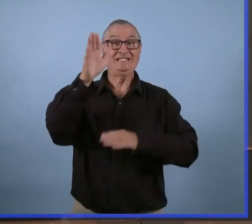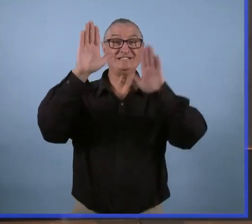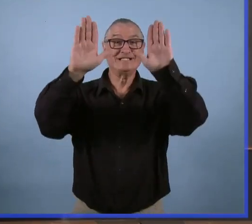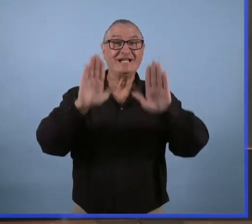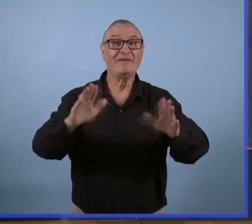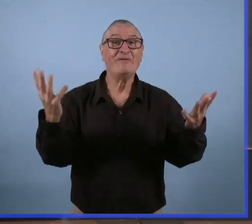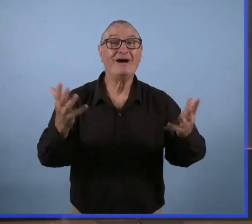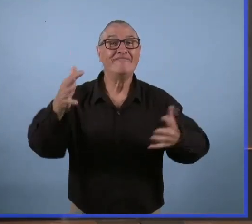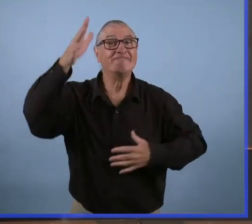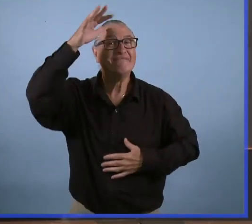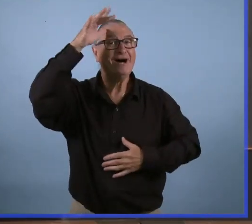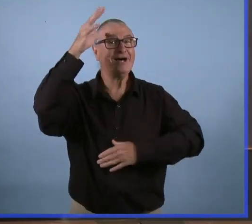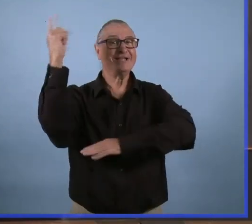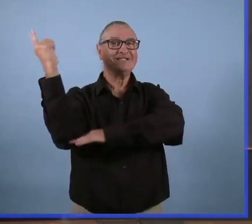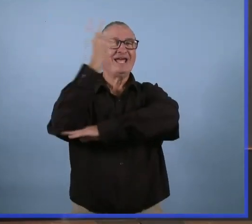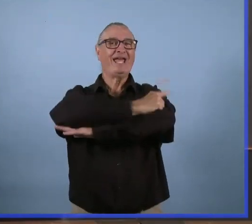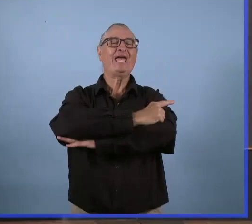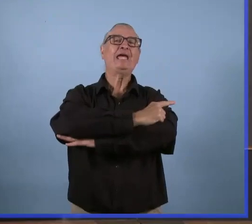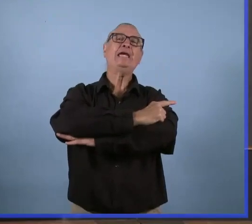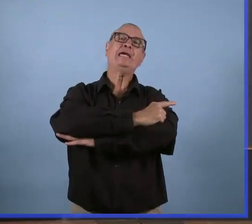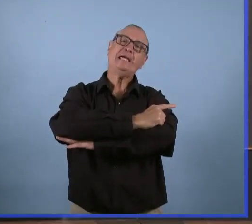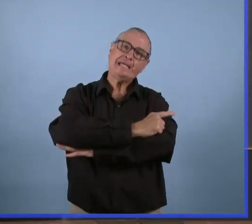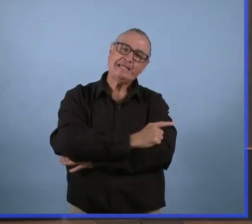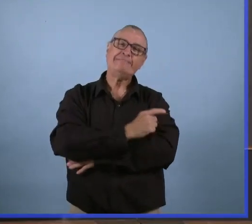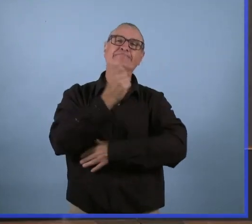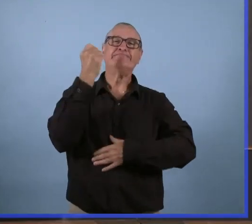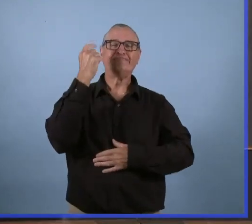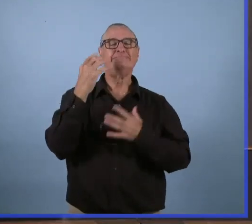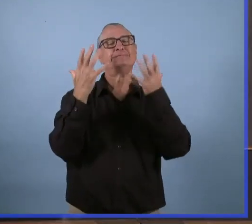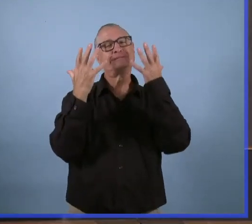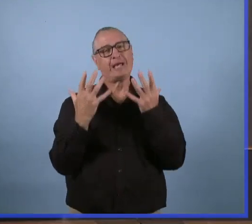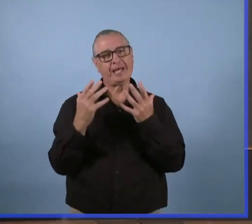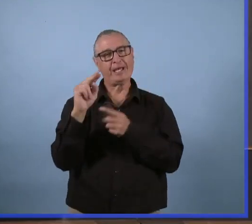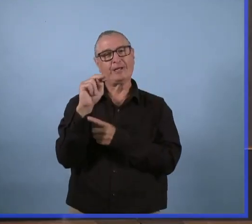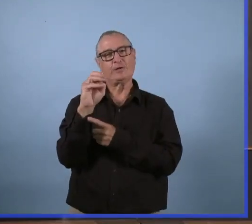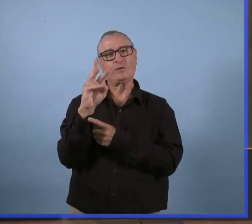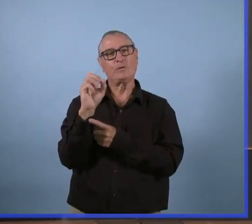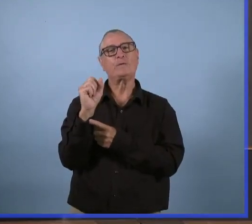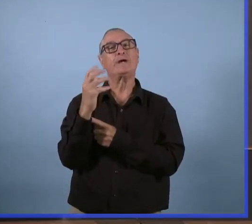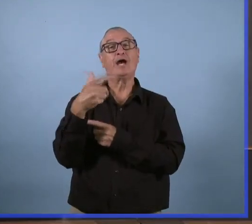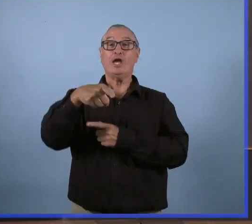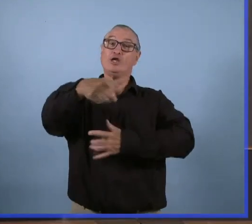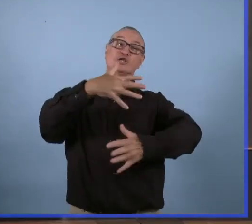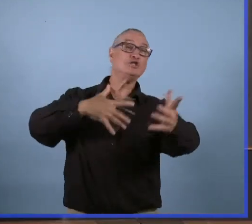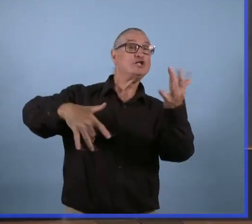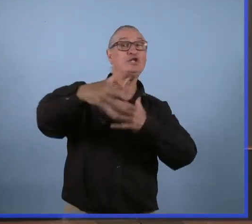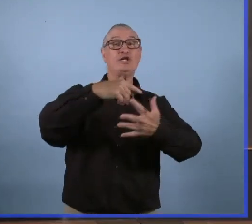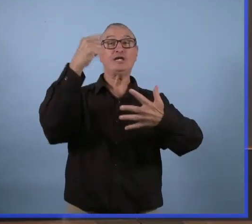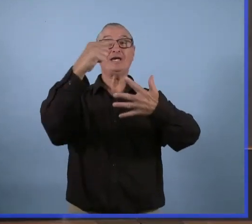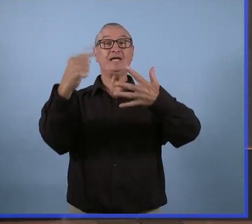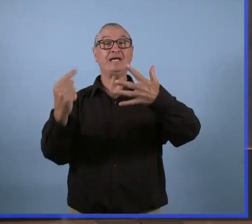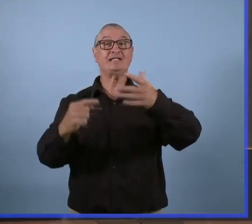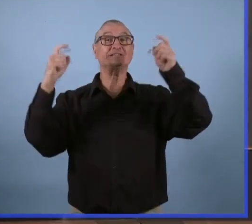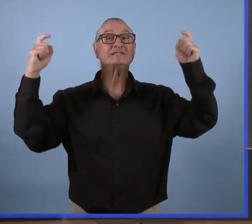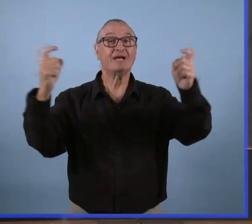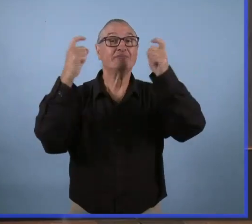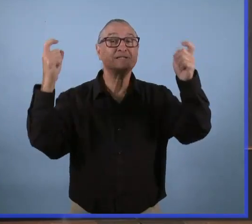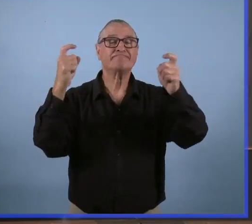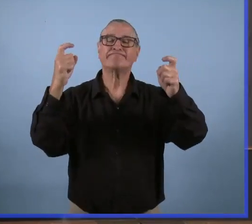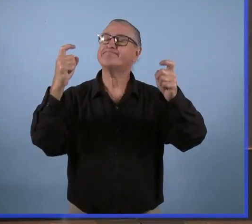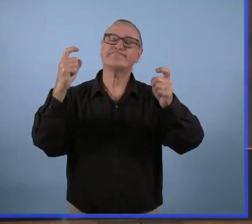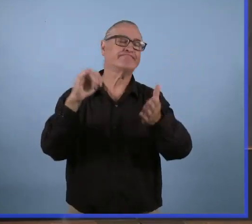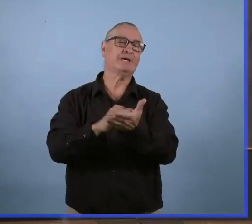de la manière dont on aimerait le faire. Mais maintenant, ça nous permet de montrer aux pères